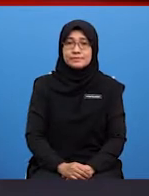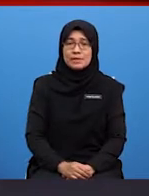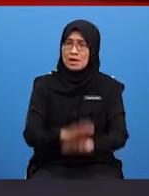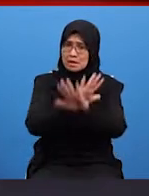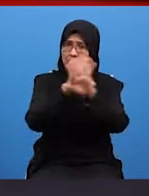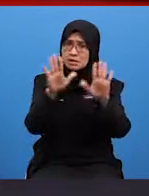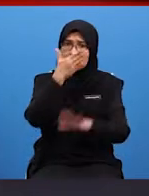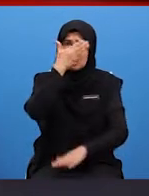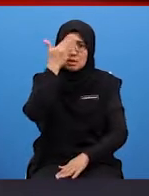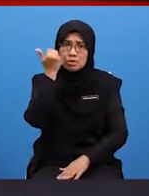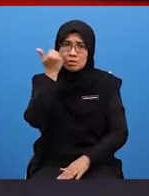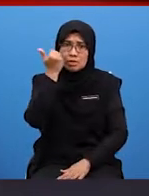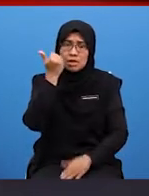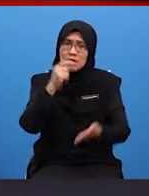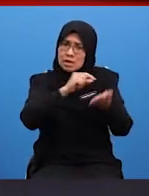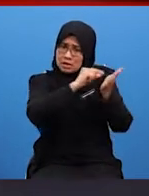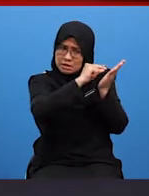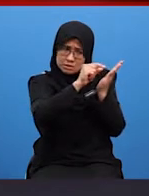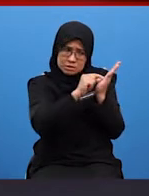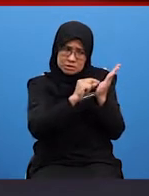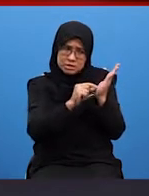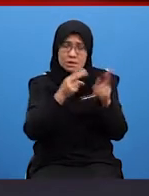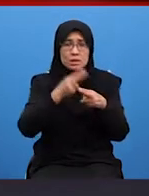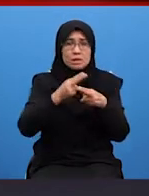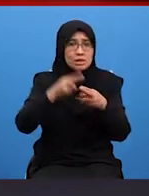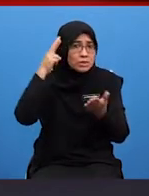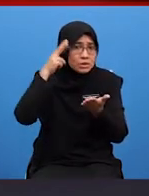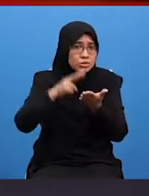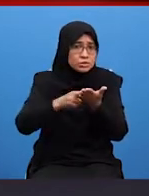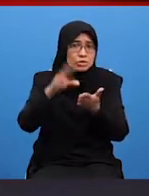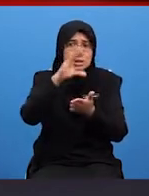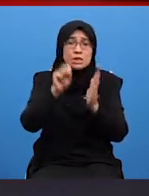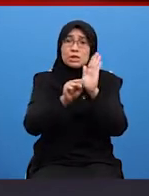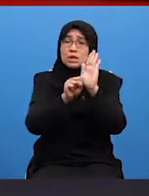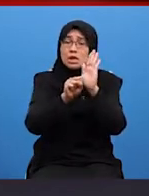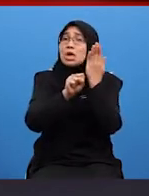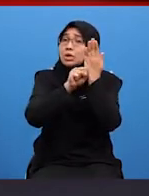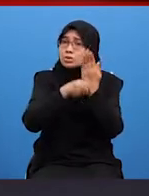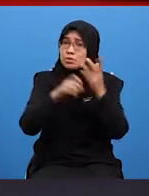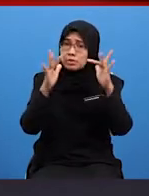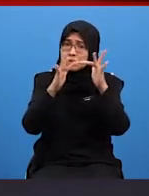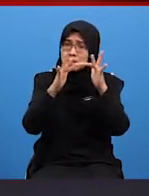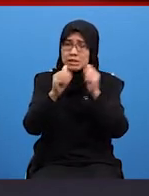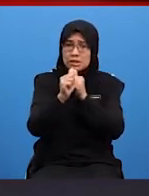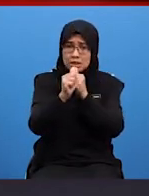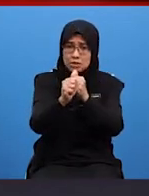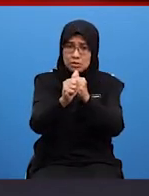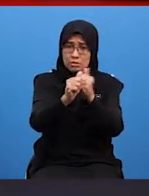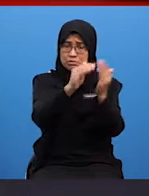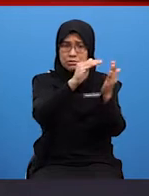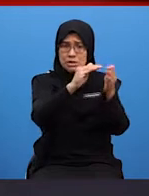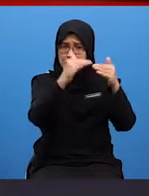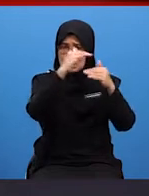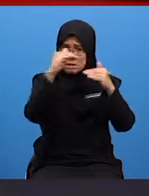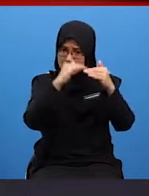Jangan kita lupa senaraikan nama rujukan dan sumber internet Mengikut turutan yang telah Cikgu Donz